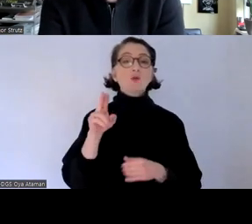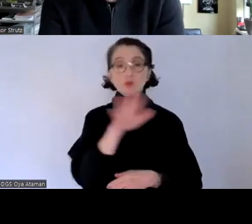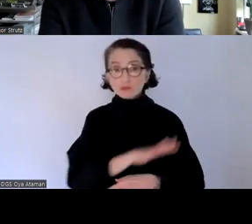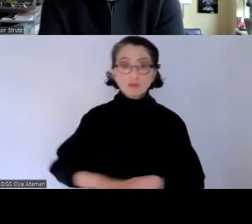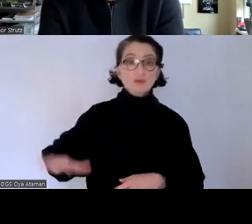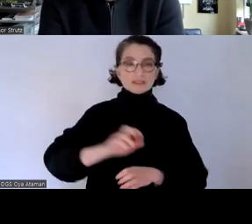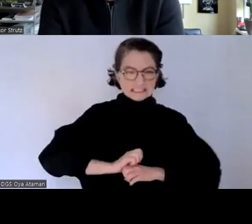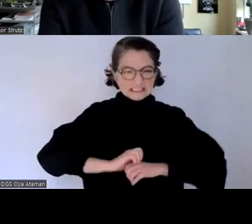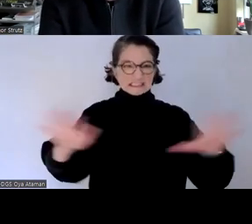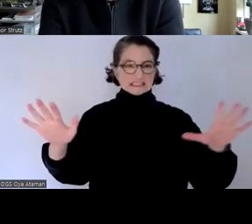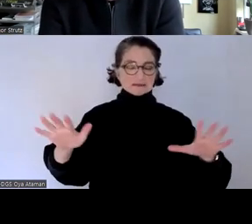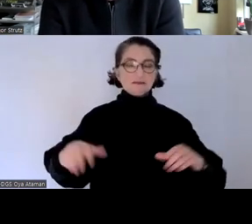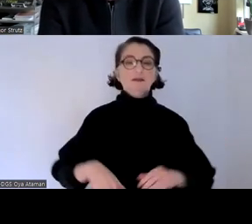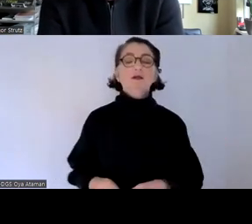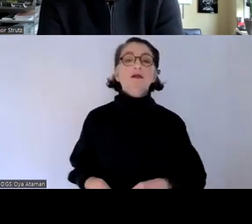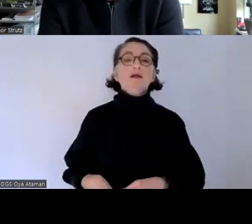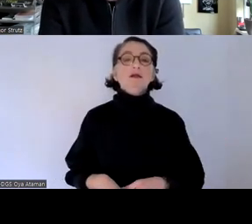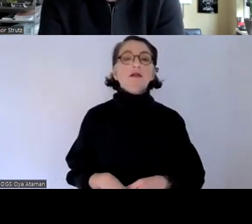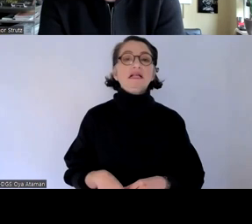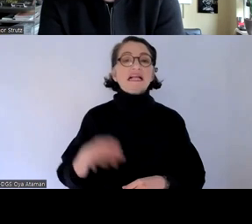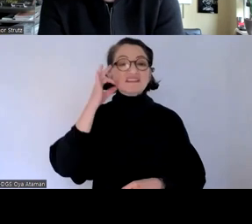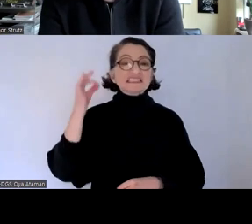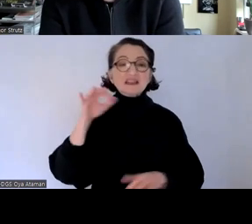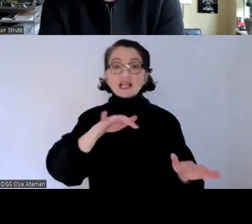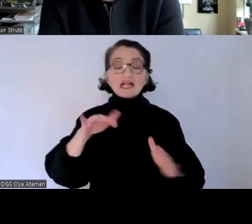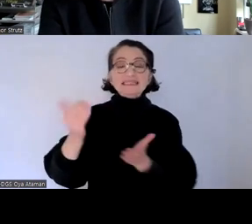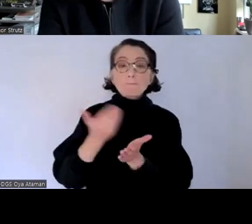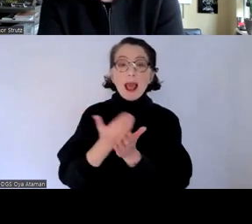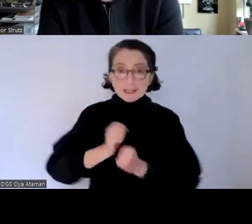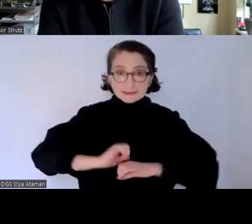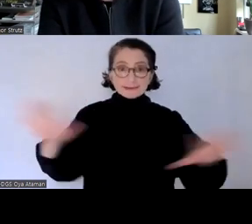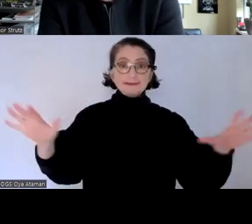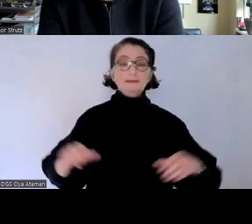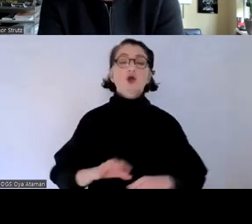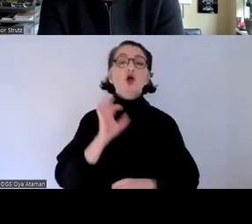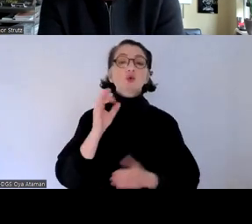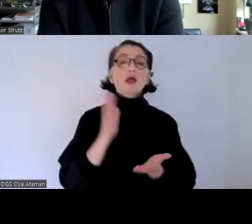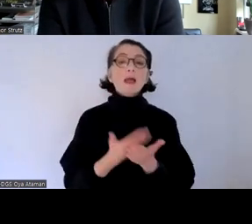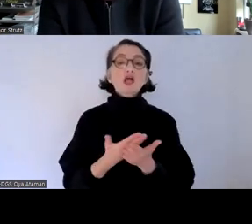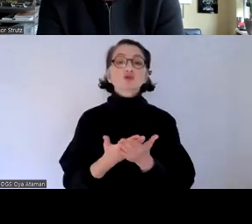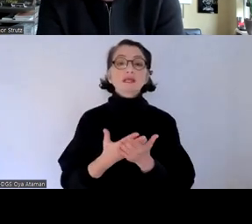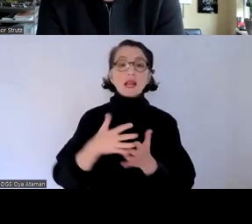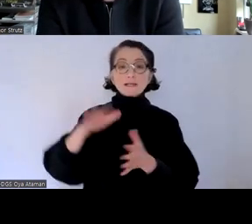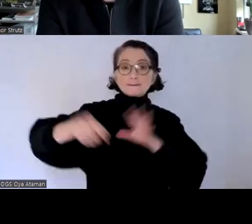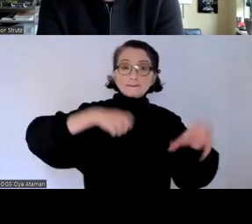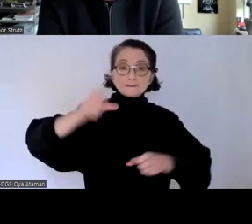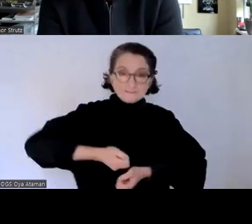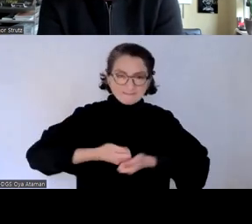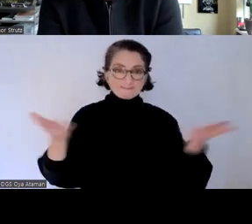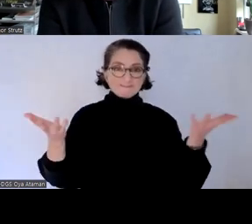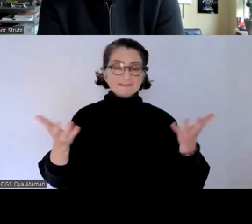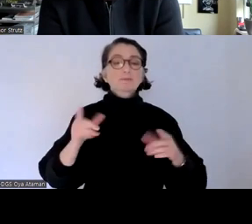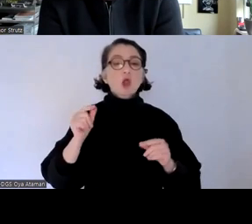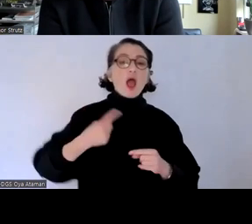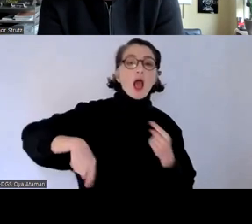beispiele zur verfügung gestellt werden damit wir alle voneinander lernen können und eben darüber hinaus auch